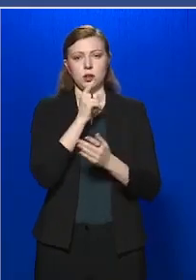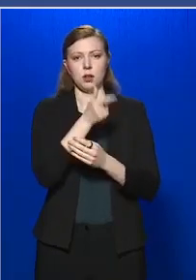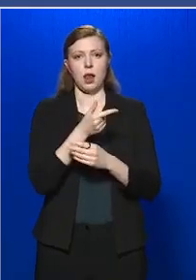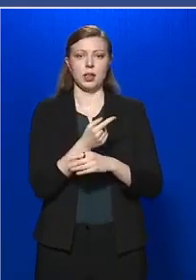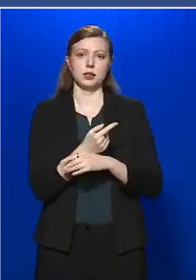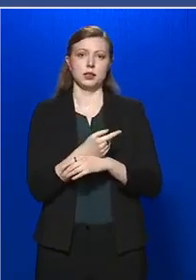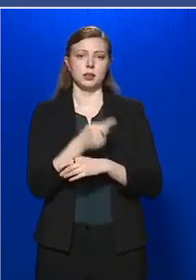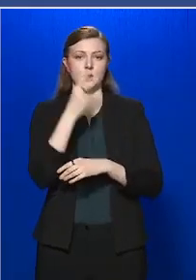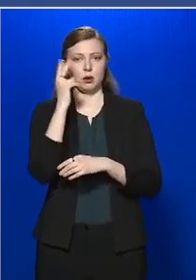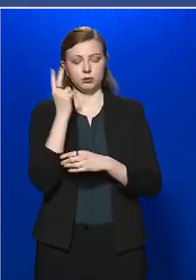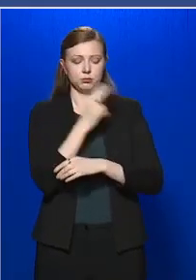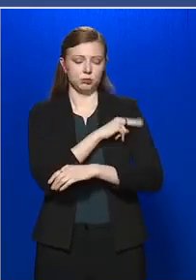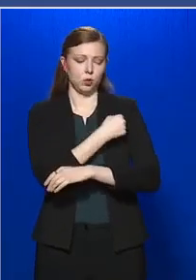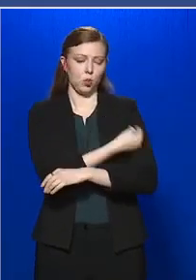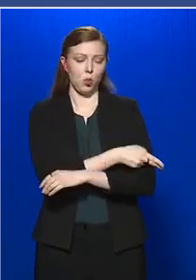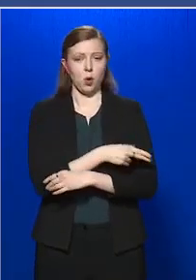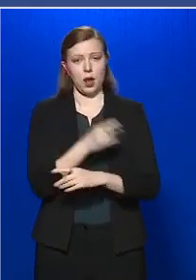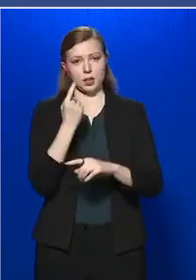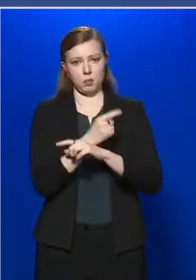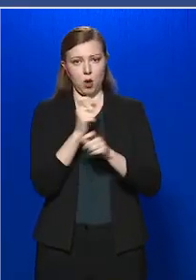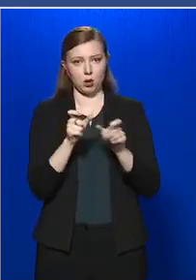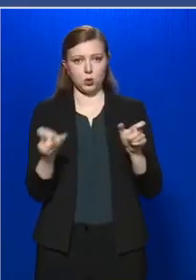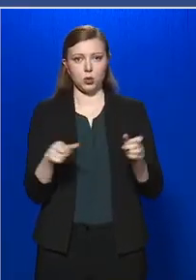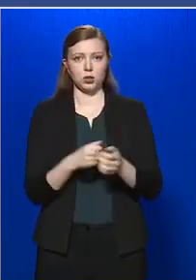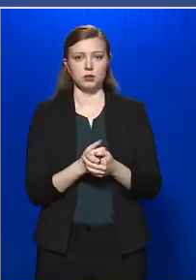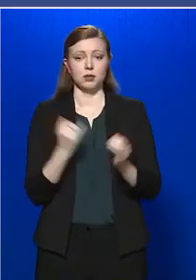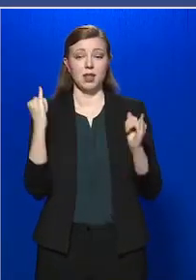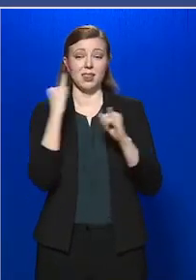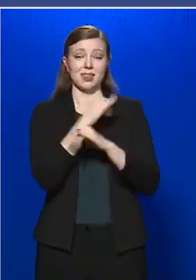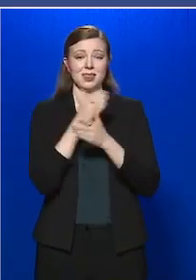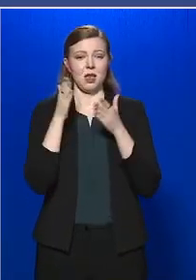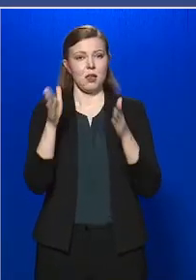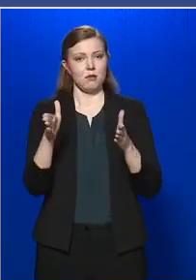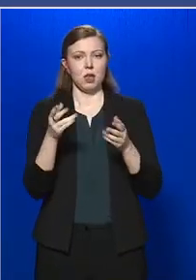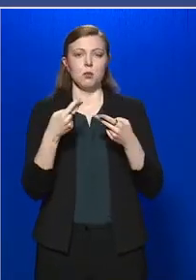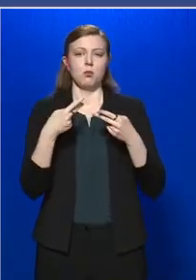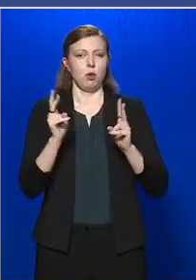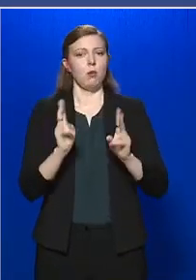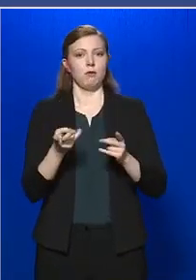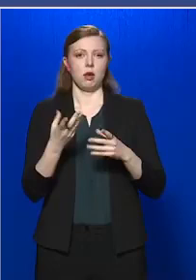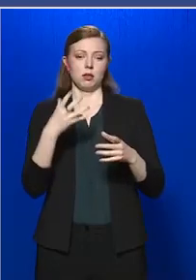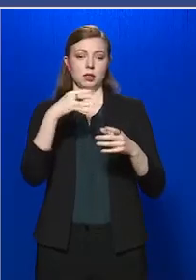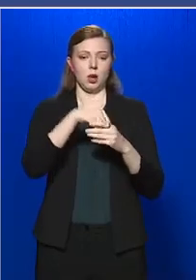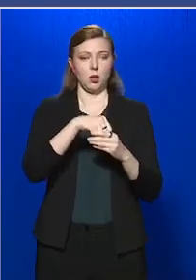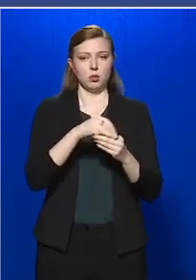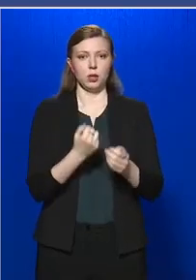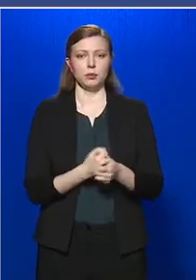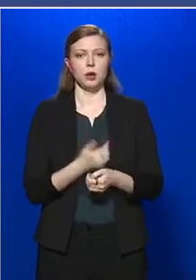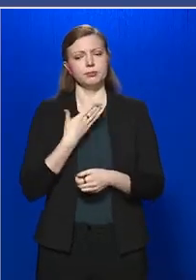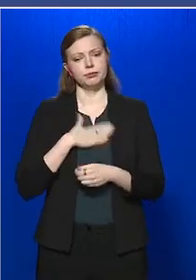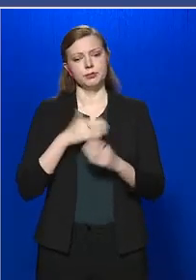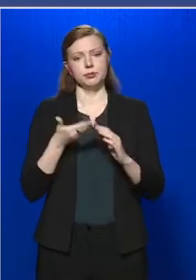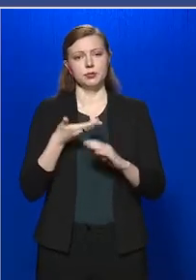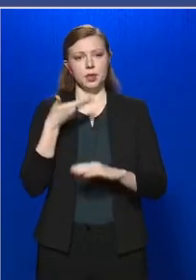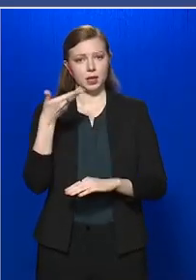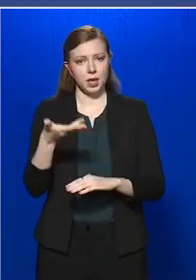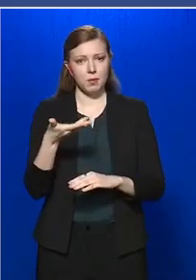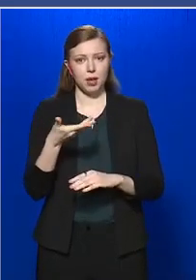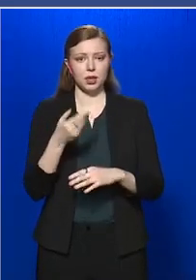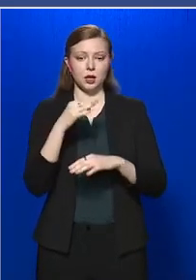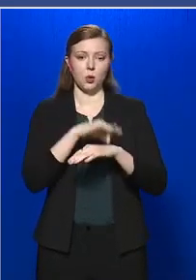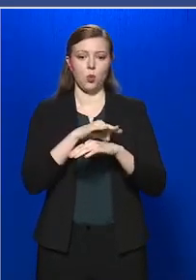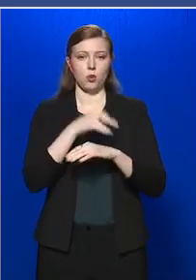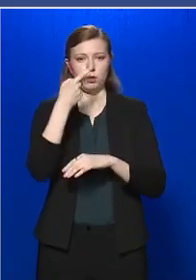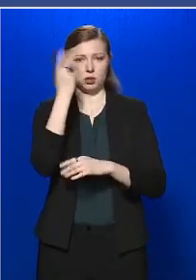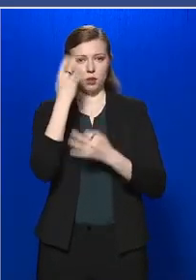Rengeteg tévhit övezi a kórházparancsnokoknak a feladatrendszerét. Szeretném kiemelni, hogy orvos